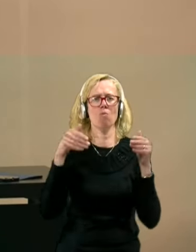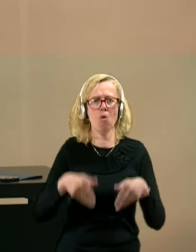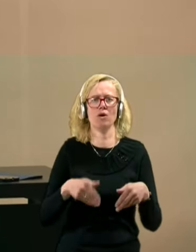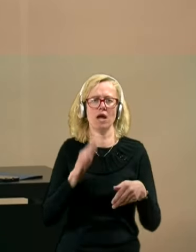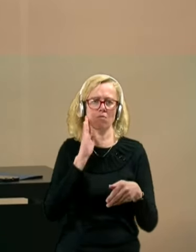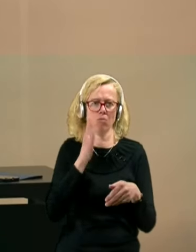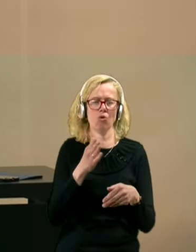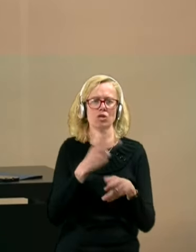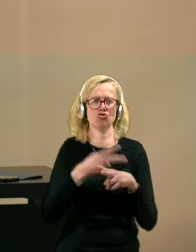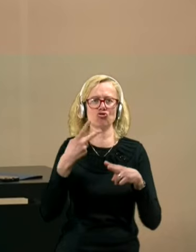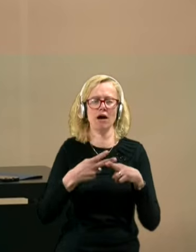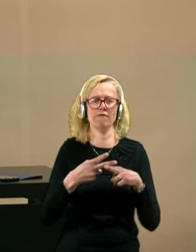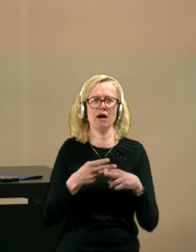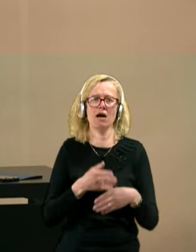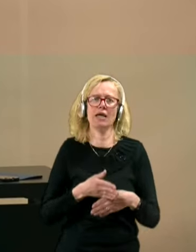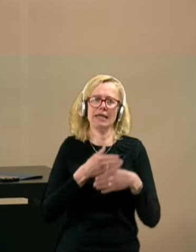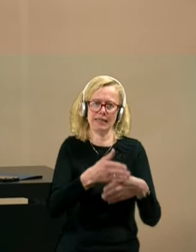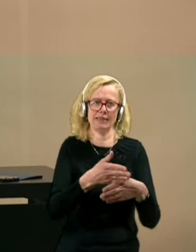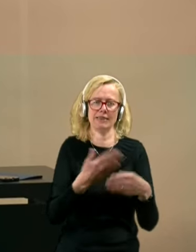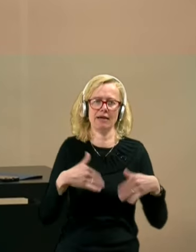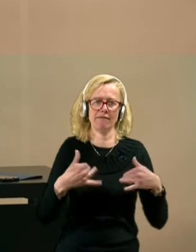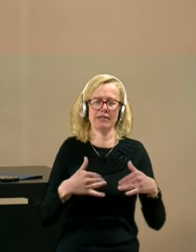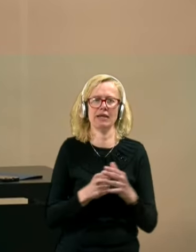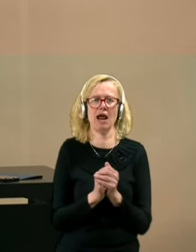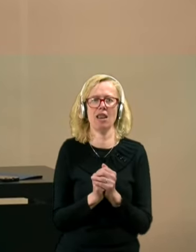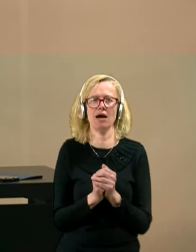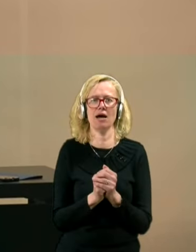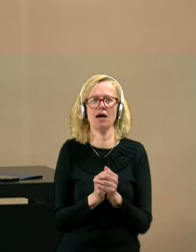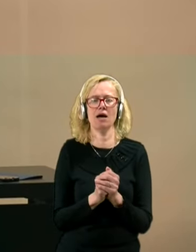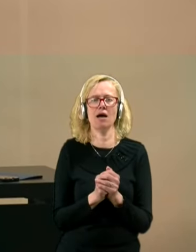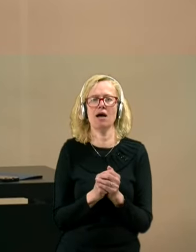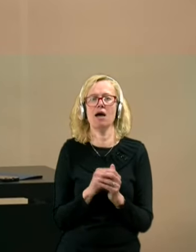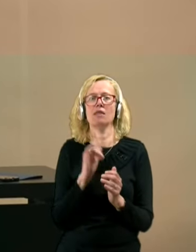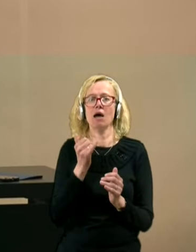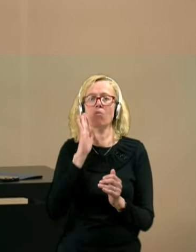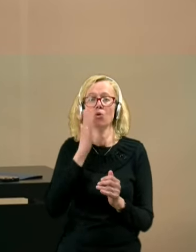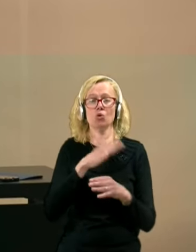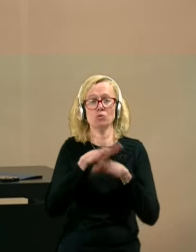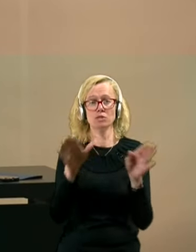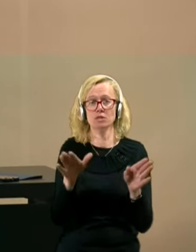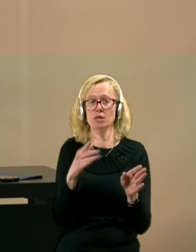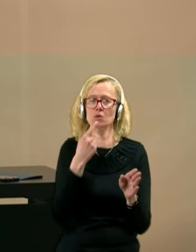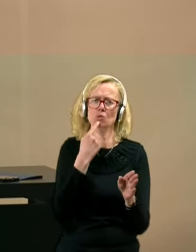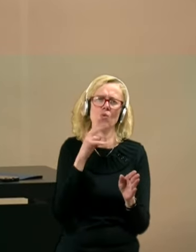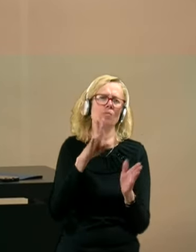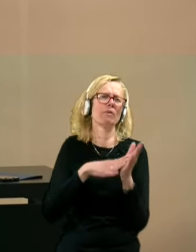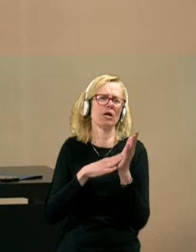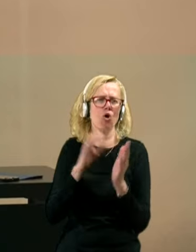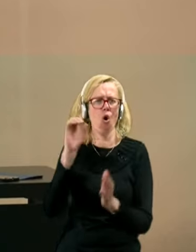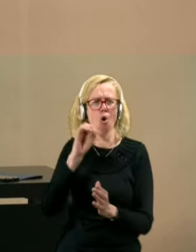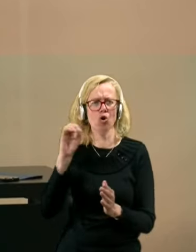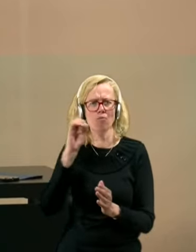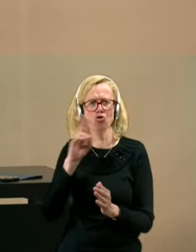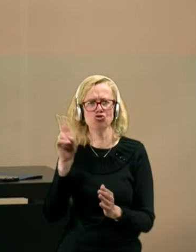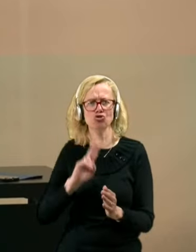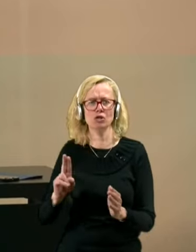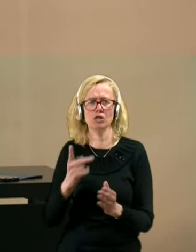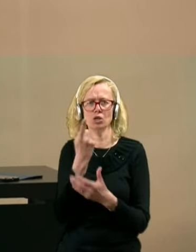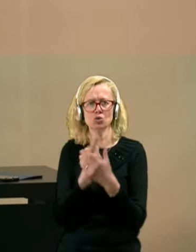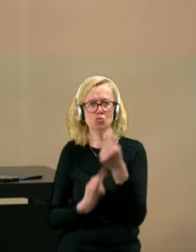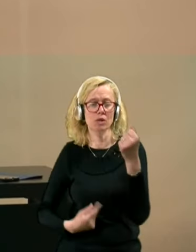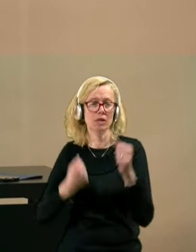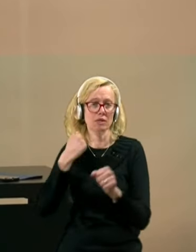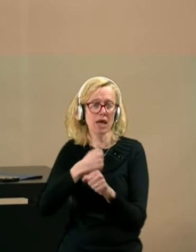intervenirala najprej s tem, da bodo vsi tisti, ki v primeru Ormoža izgubujo